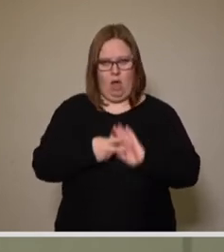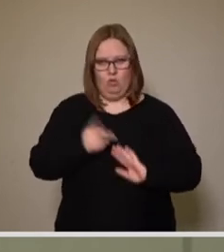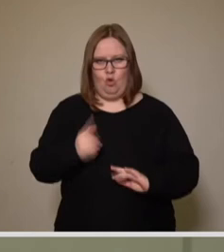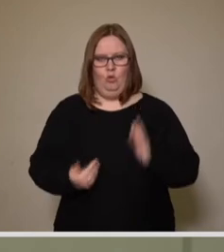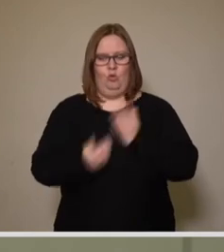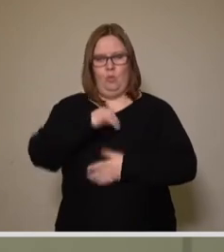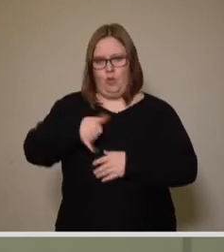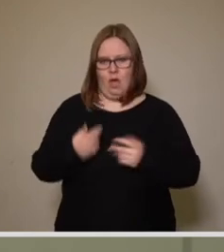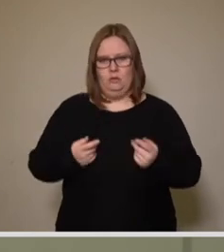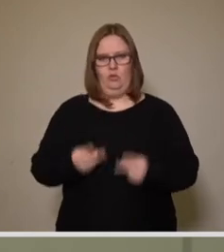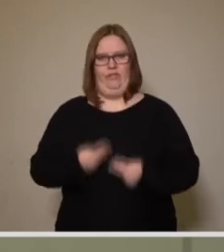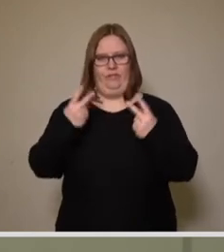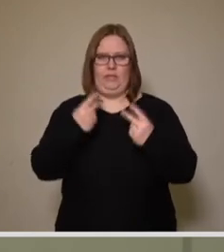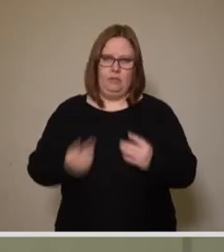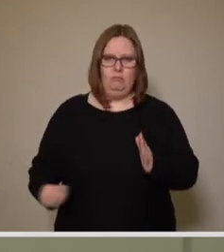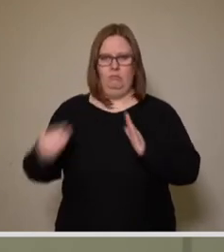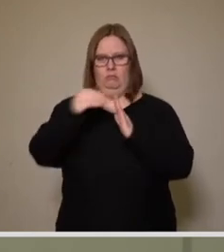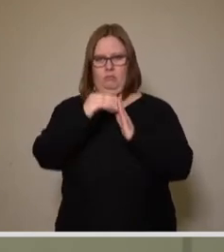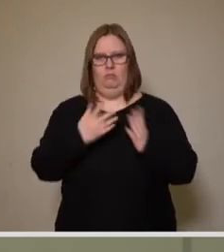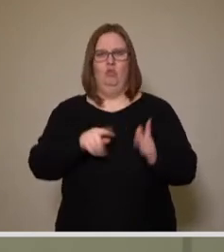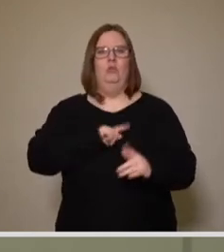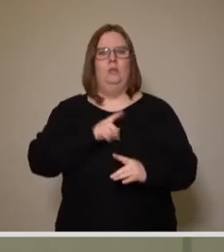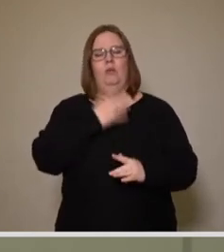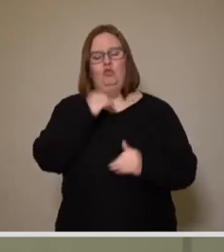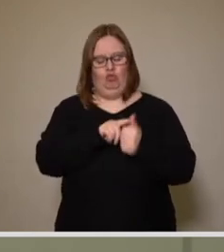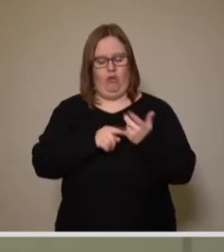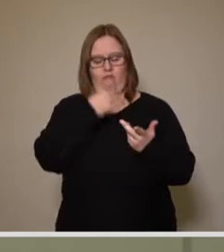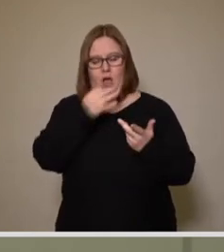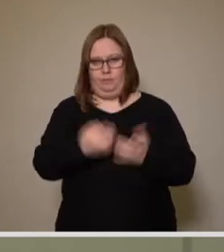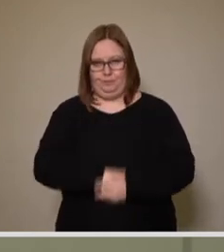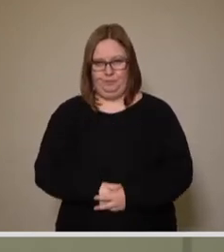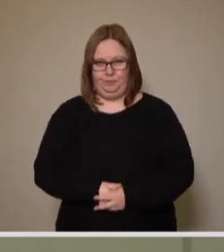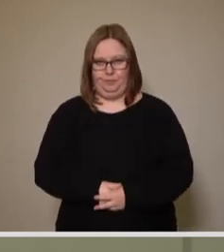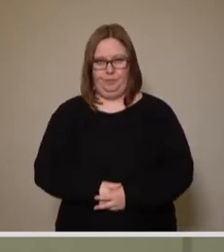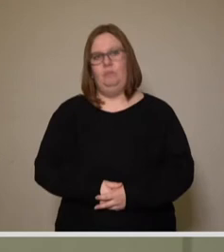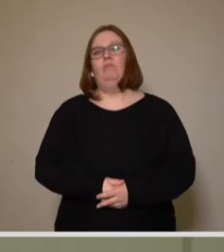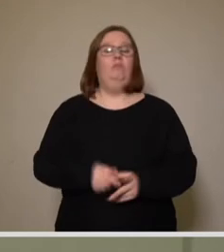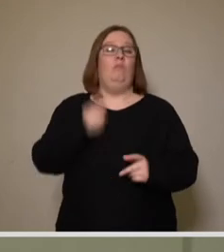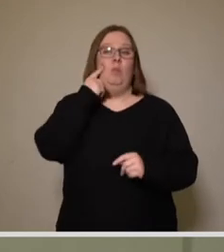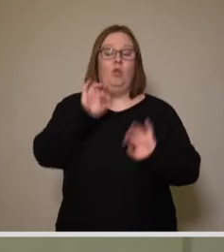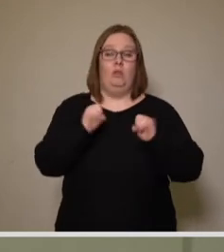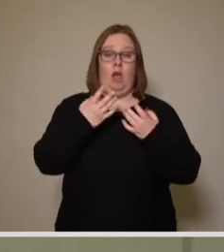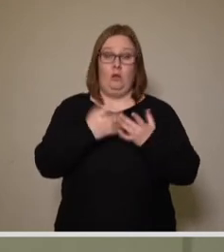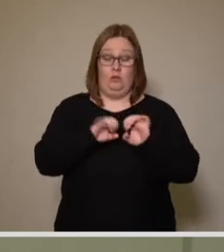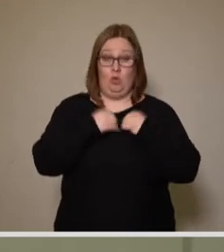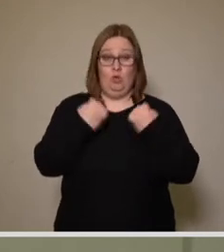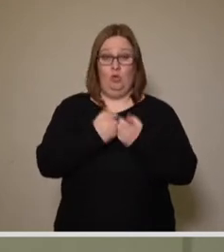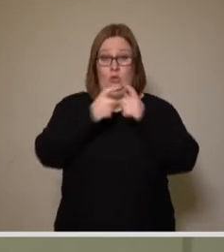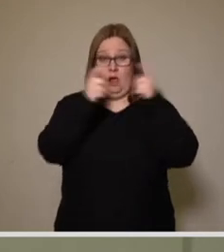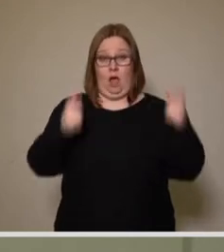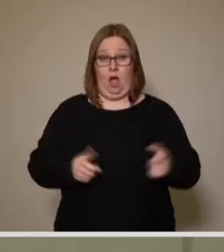Projekte zu priorisieren. Ich bitte deshalb in Beantwortung folgender Fragen. Wie ist der aktuelle Sachstand der Rahmenplanung Nummer